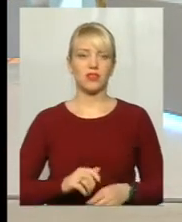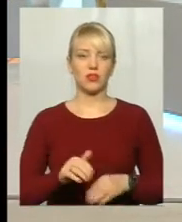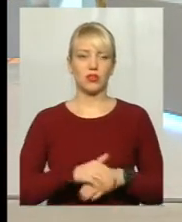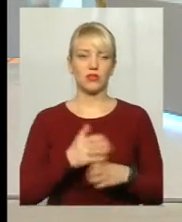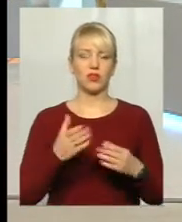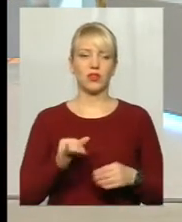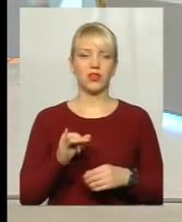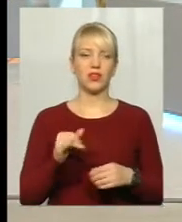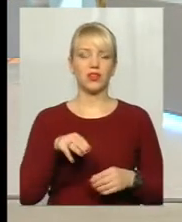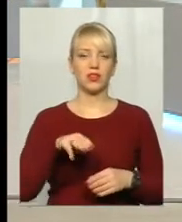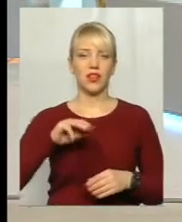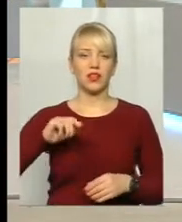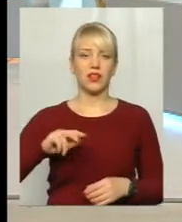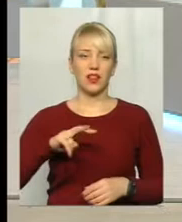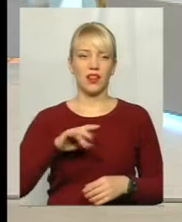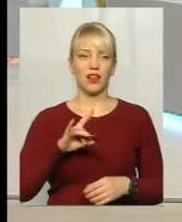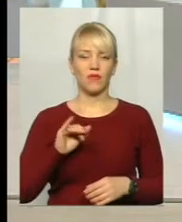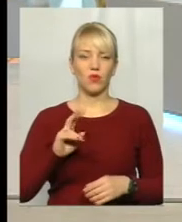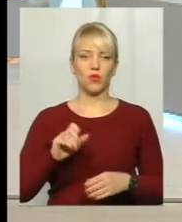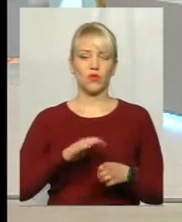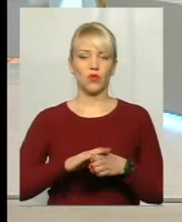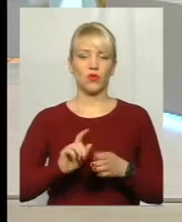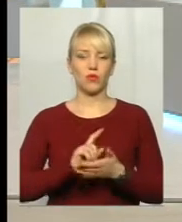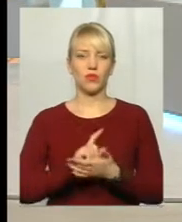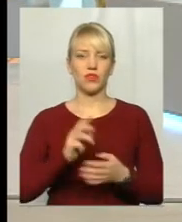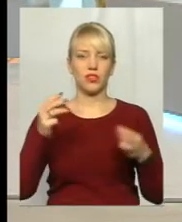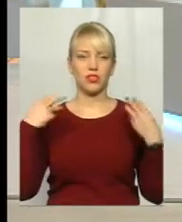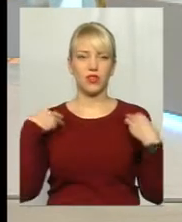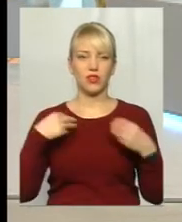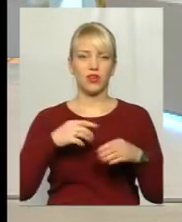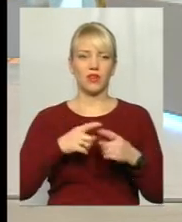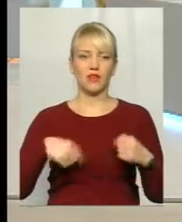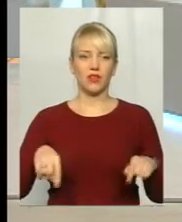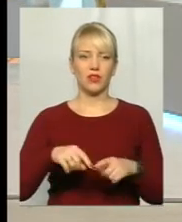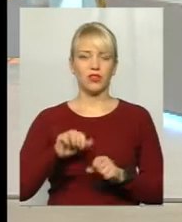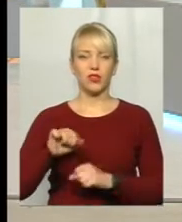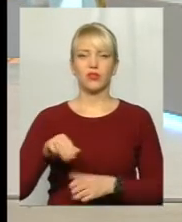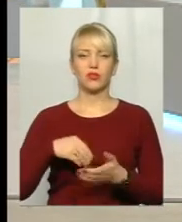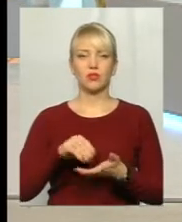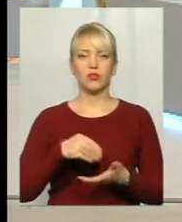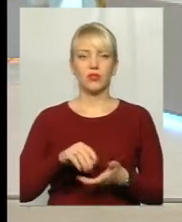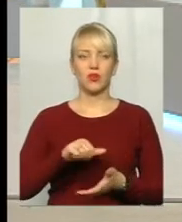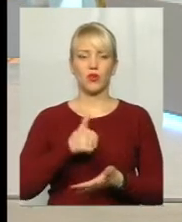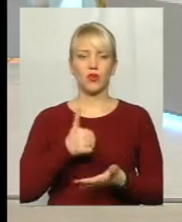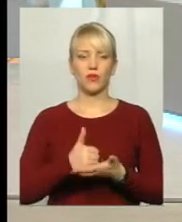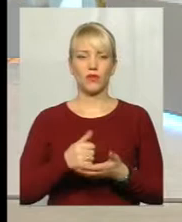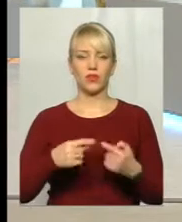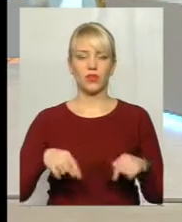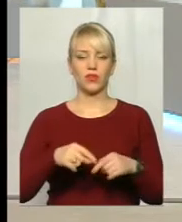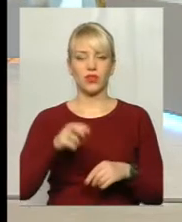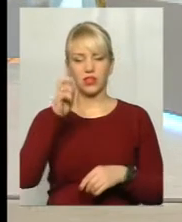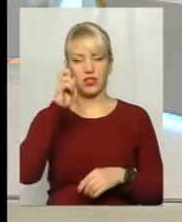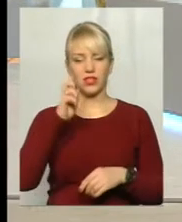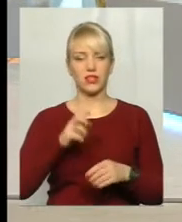Доброго дня. Та Тетяна Левкун, виконуюча обов'язки начальника відділу захисту споживачів головного управління Держпродспоживслужби України